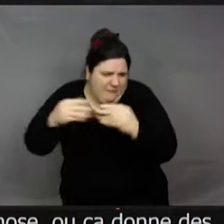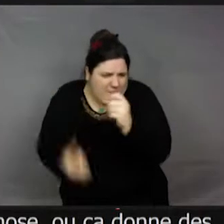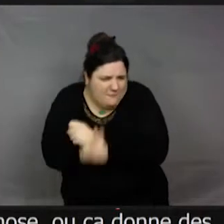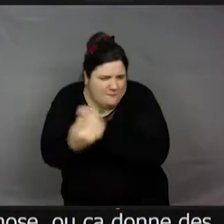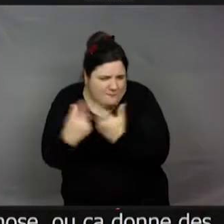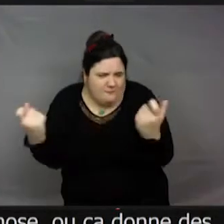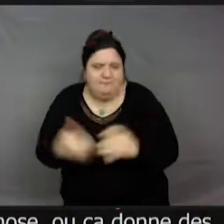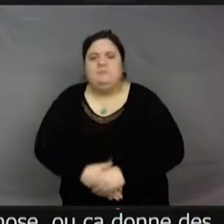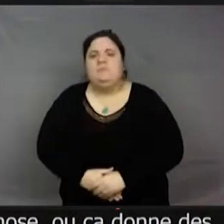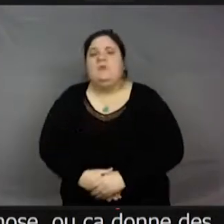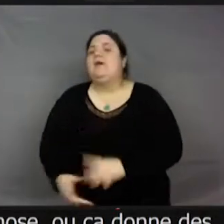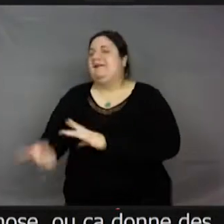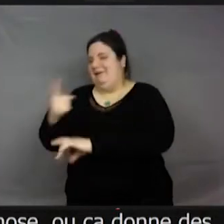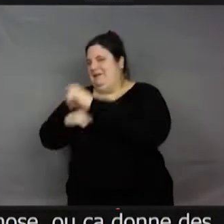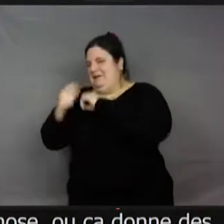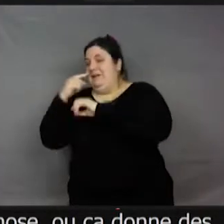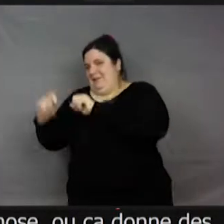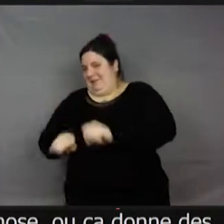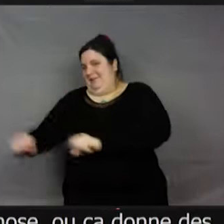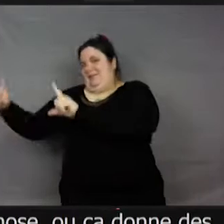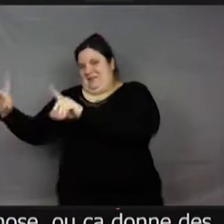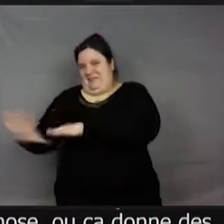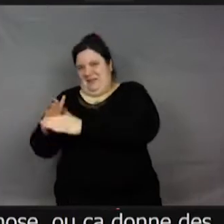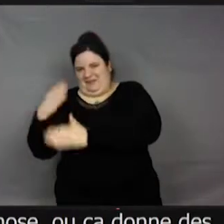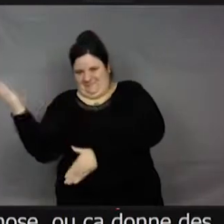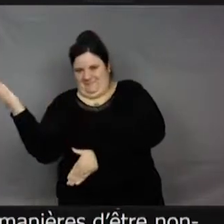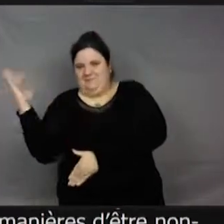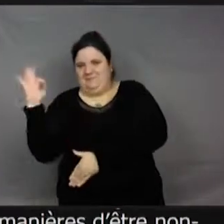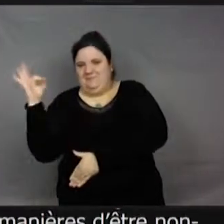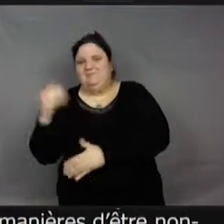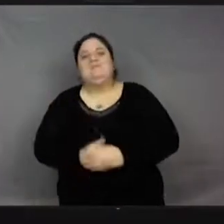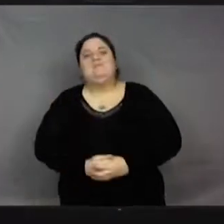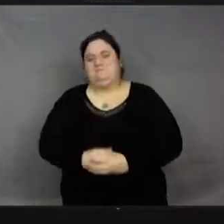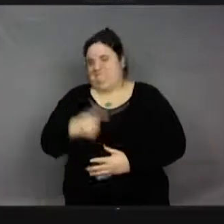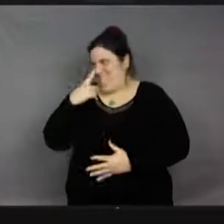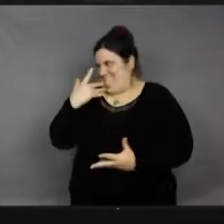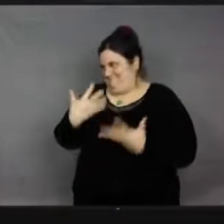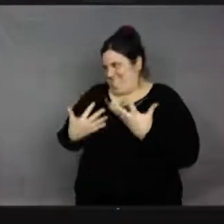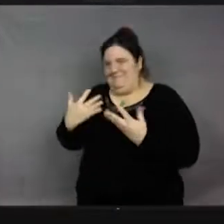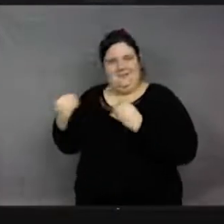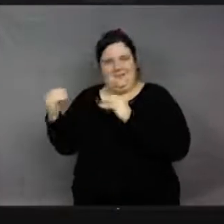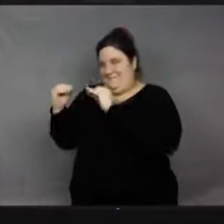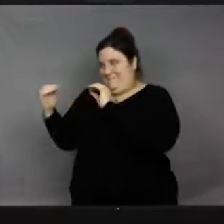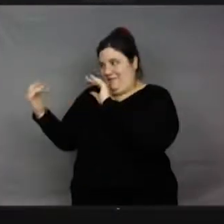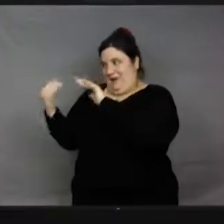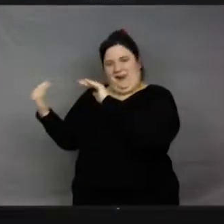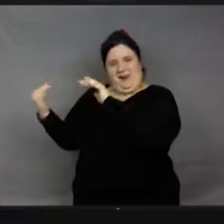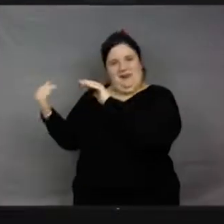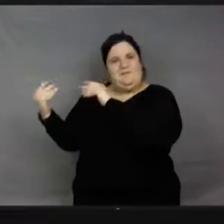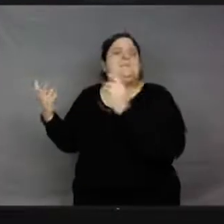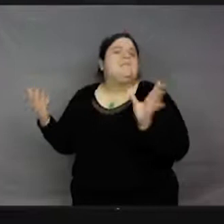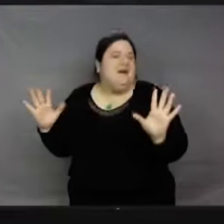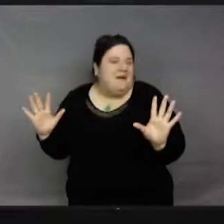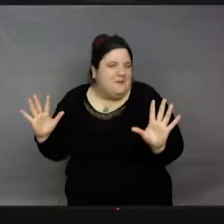est-ce qu'on peut revenir à cette... Voilà, c'est ça, je trouve ça incroyable. Cet amour électrique. discussion électrique. Donc, en fait, les fleurs, si j'ai bien compris,